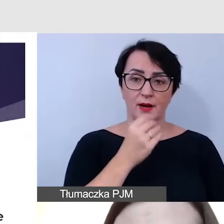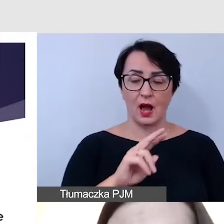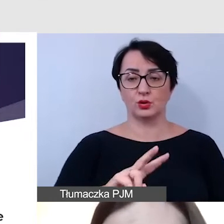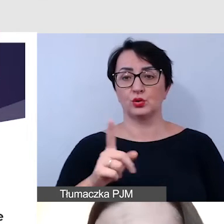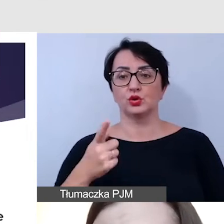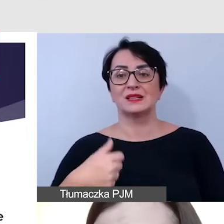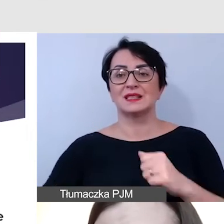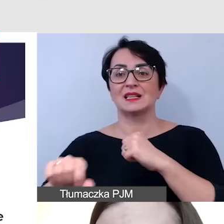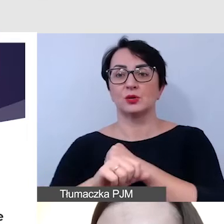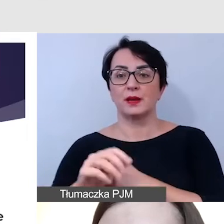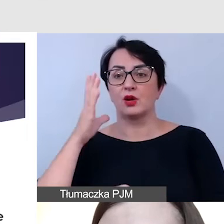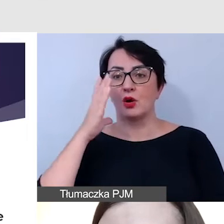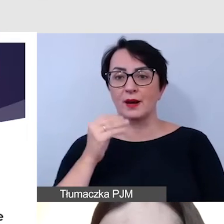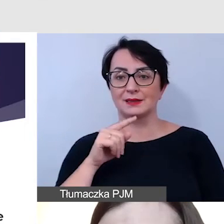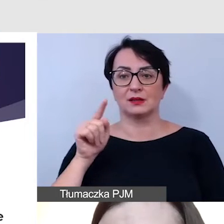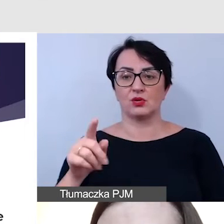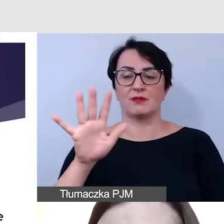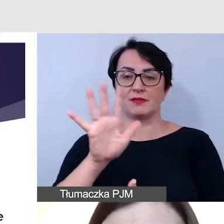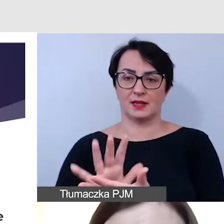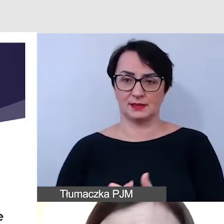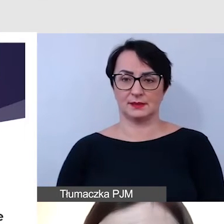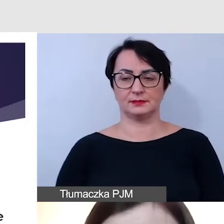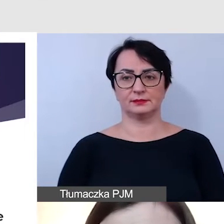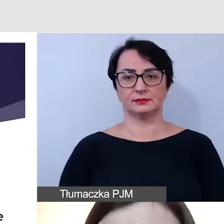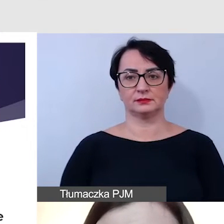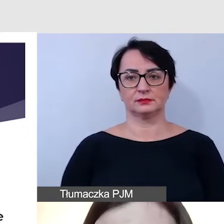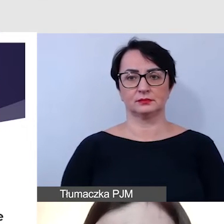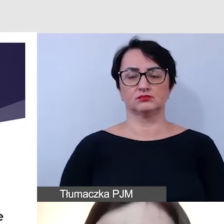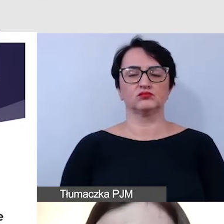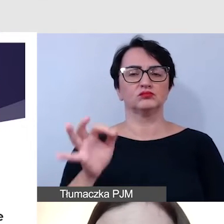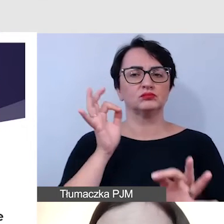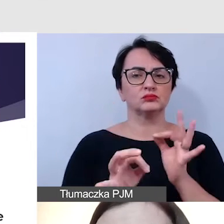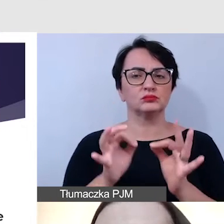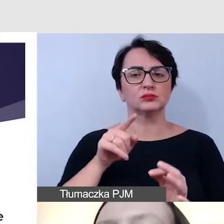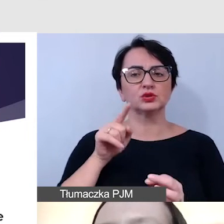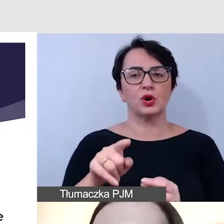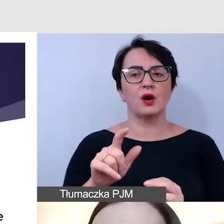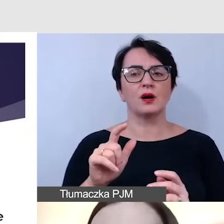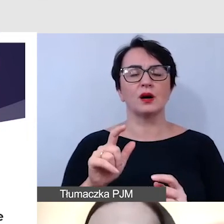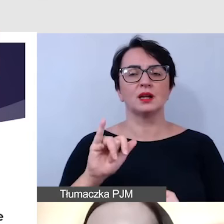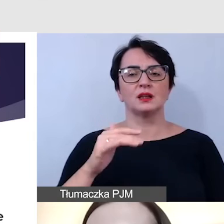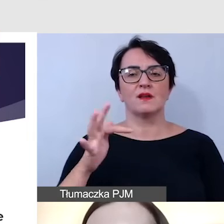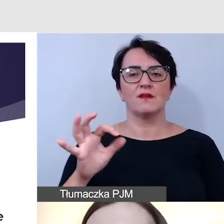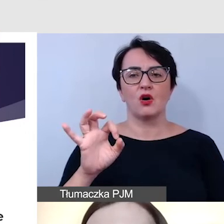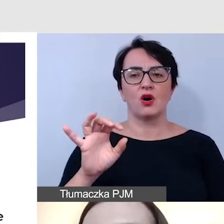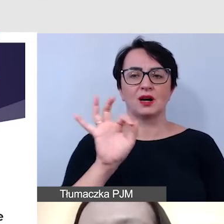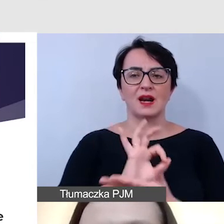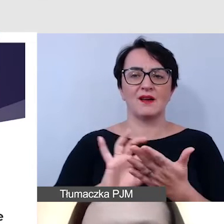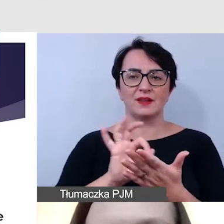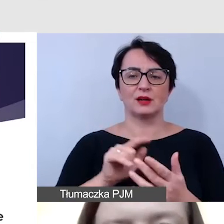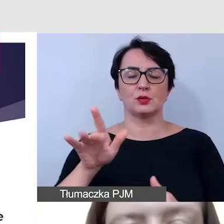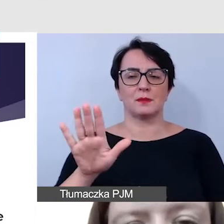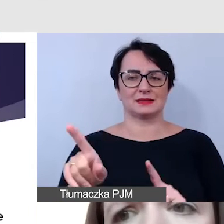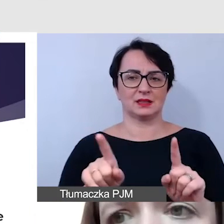zastąpienie obrazka tekstem. To szczególnie przy infografikach może mieć znaczenie.